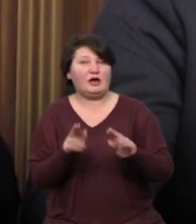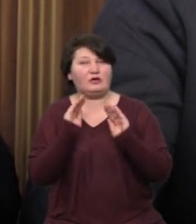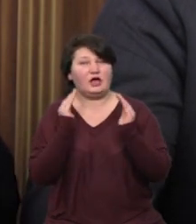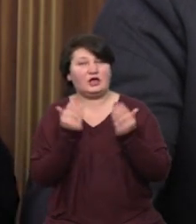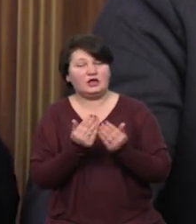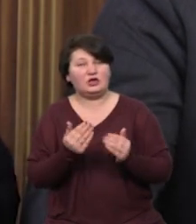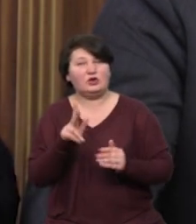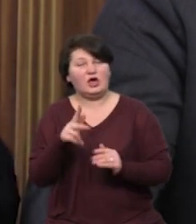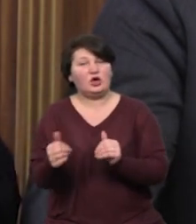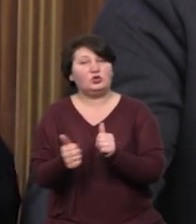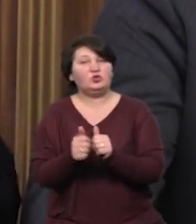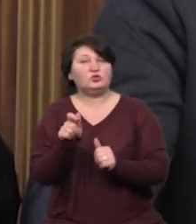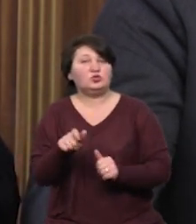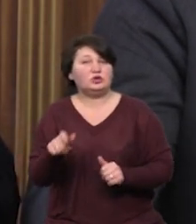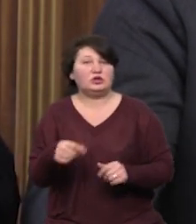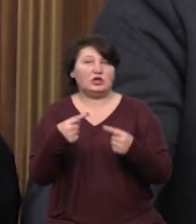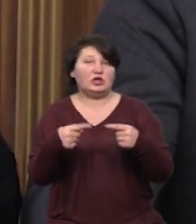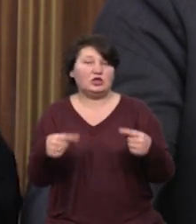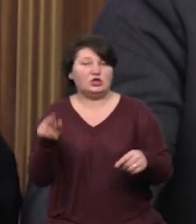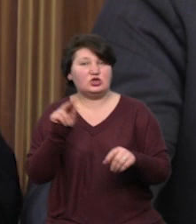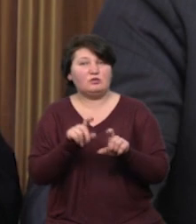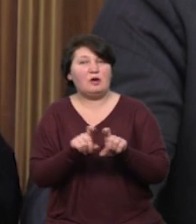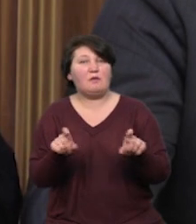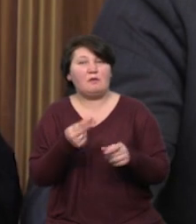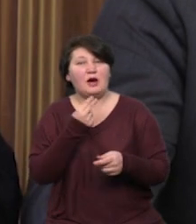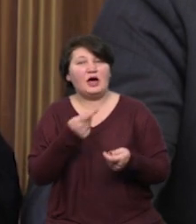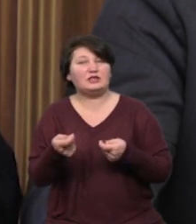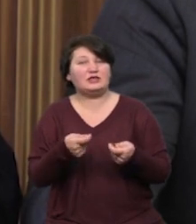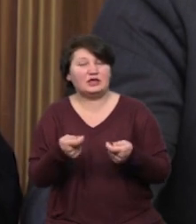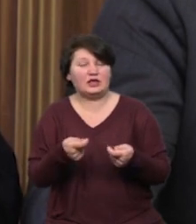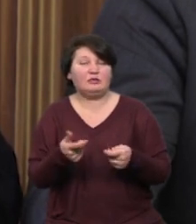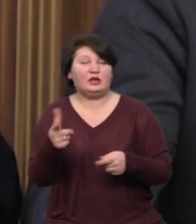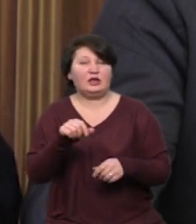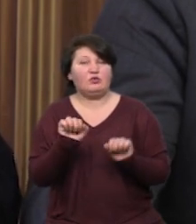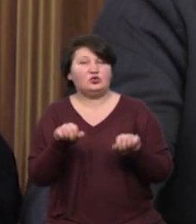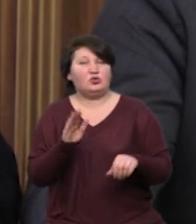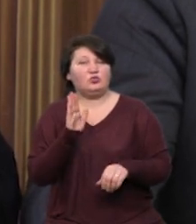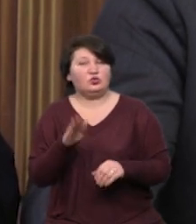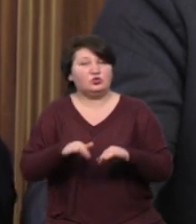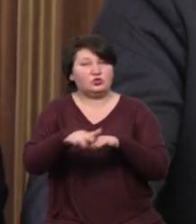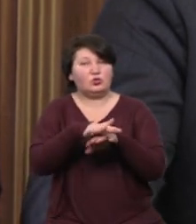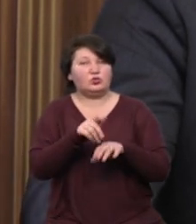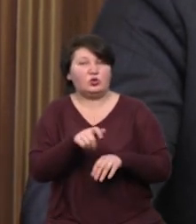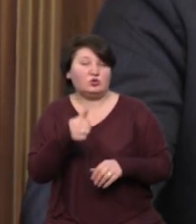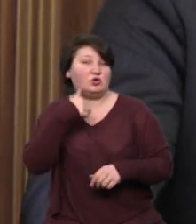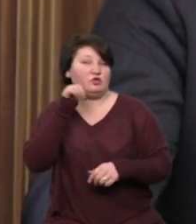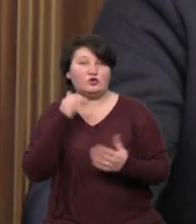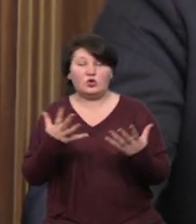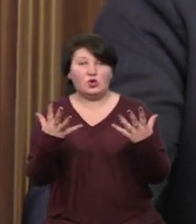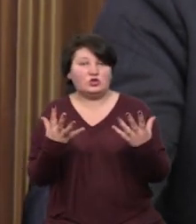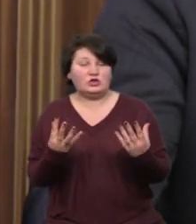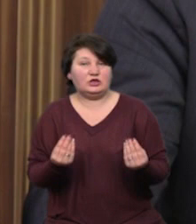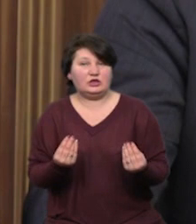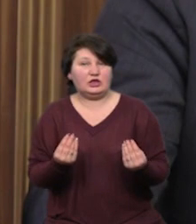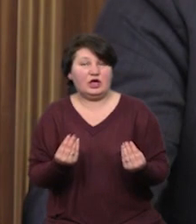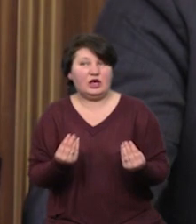так і якимись магазинами, де там може бути скупчення людей, то за вчорашній день при